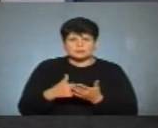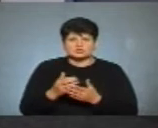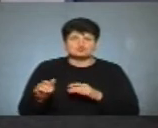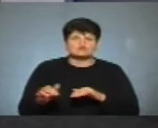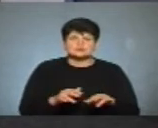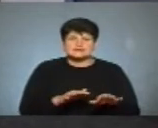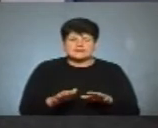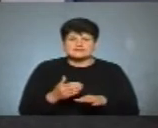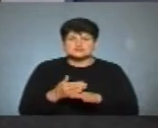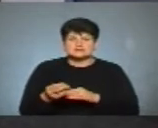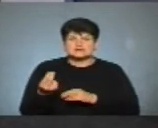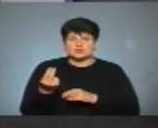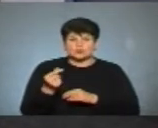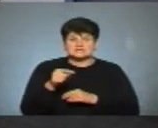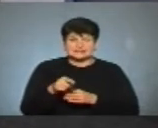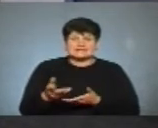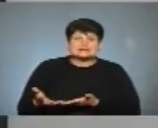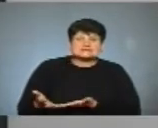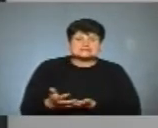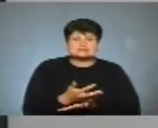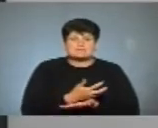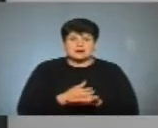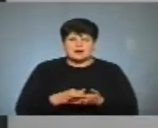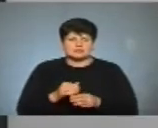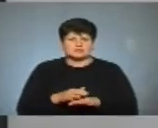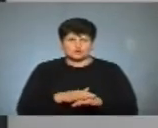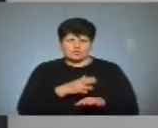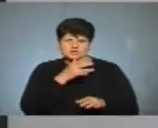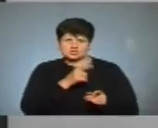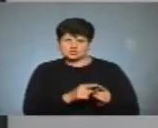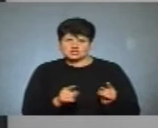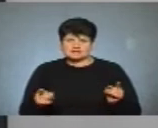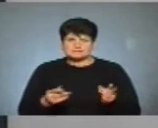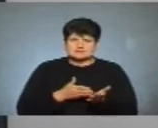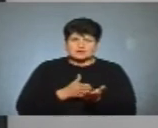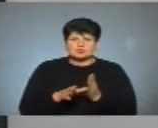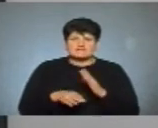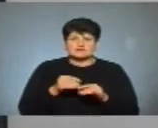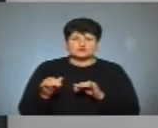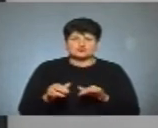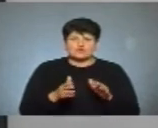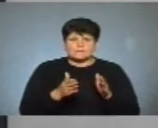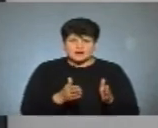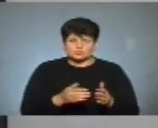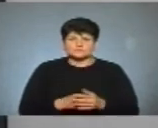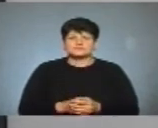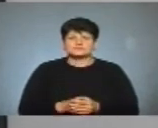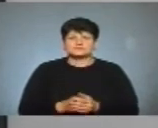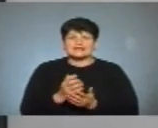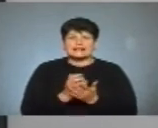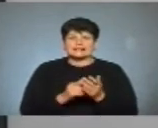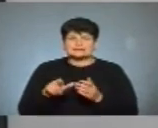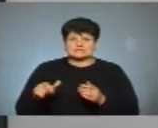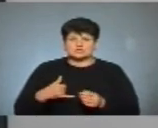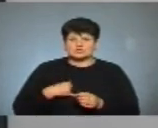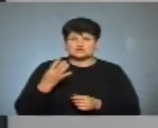діяльність. І частина коштів з тих, які ми збирали досить довгий відрізок часу, ми зараз приймовуємо на виборчу кампанію. Кандидатів